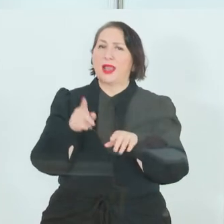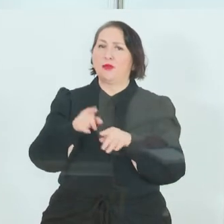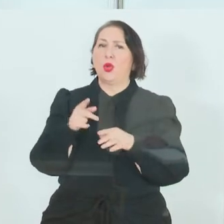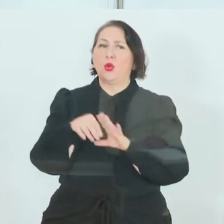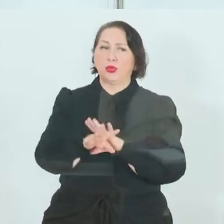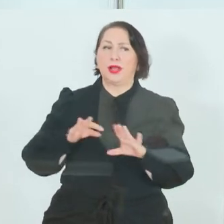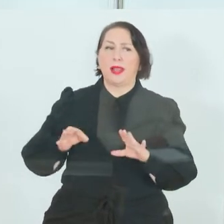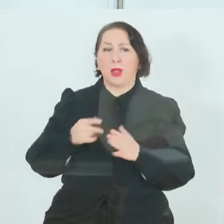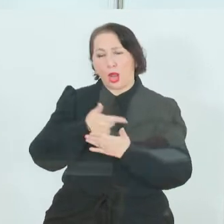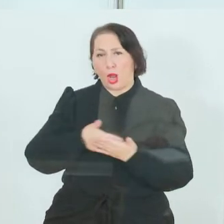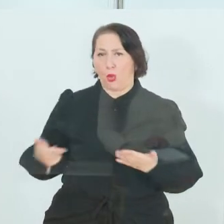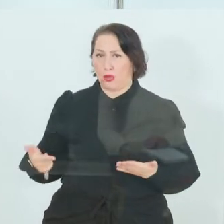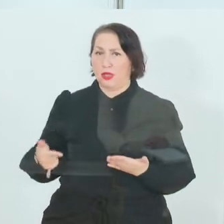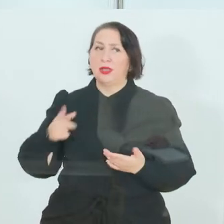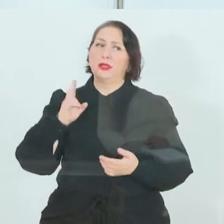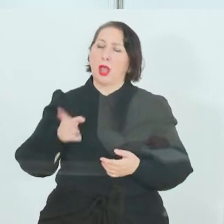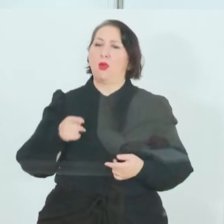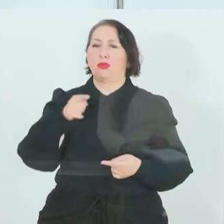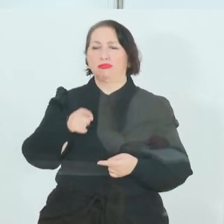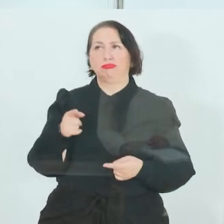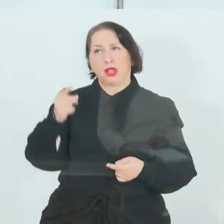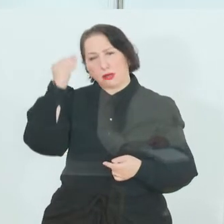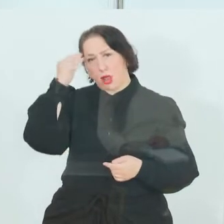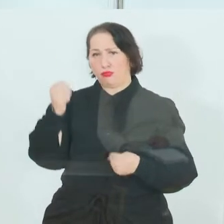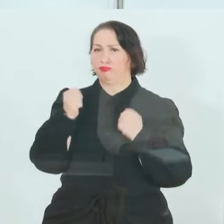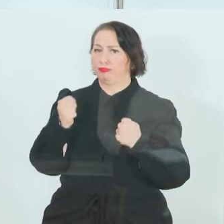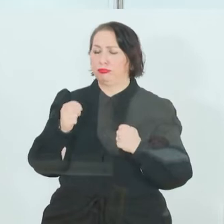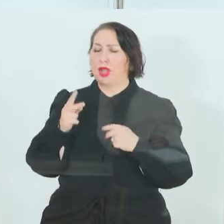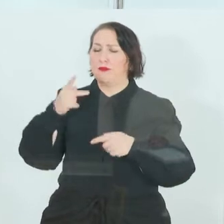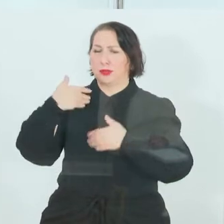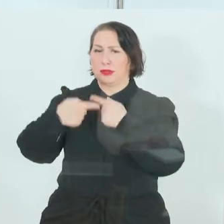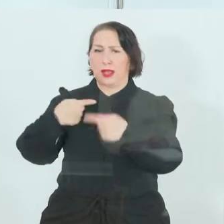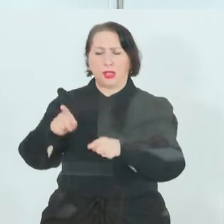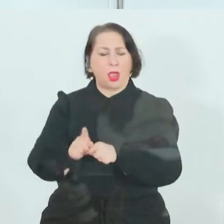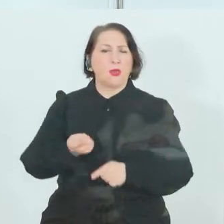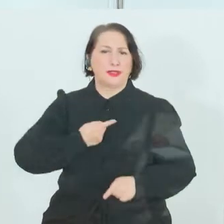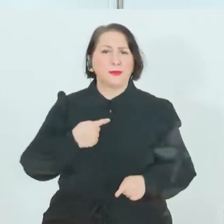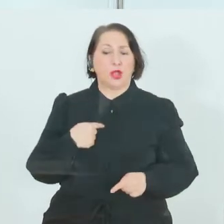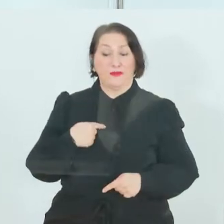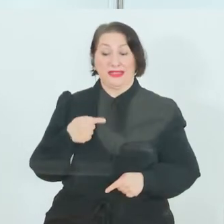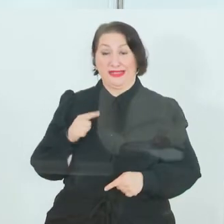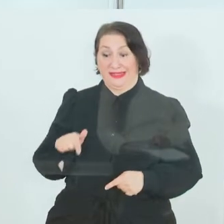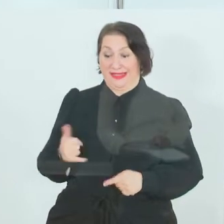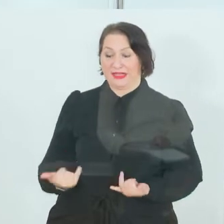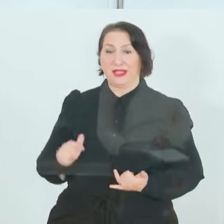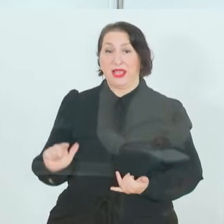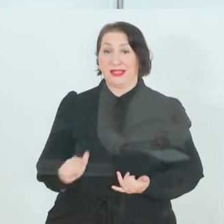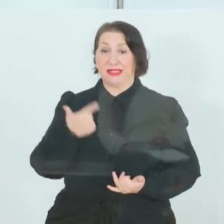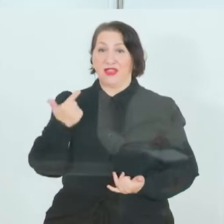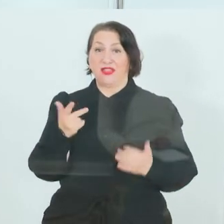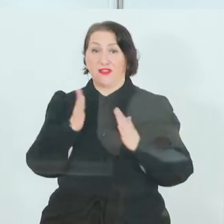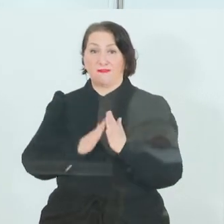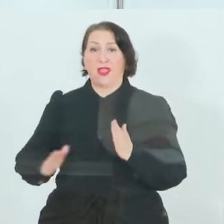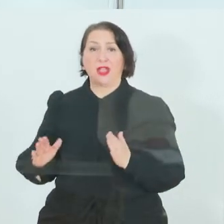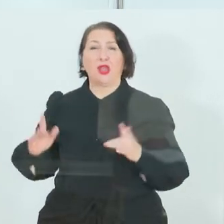Und sie sind auch zuversichtlich, und das bin ich auch, dass es uns auch gelingen wird, in dieser zweiten Phase der Corona-Welle,